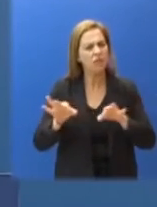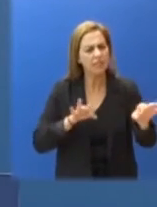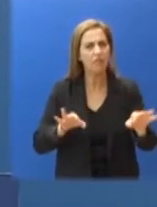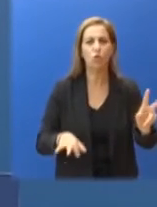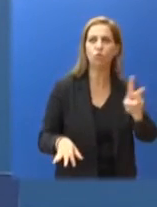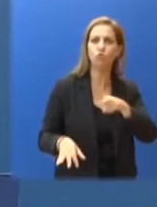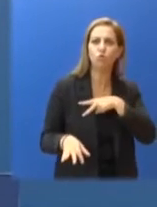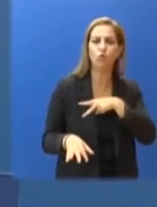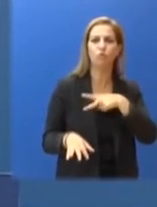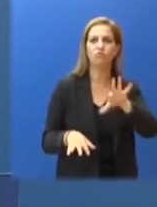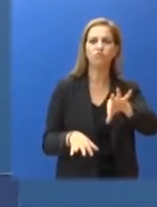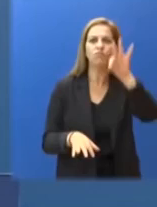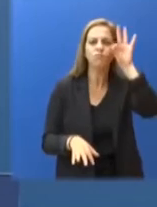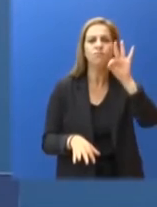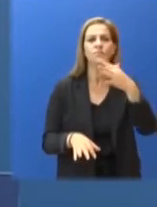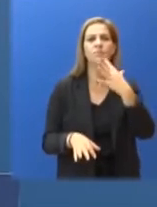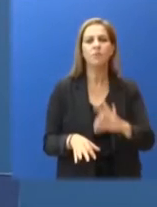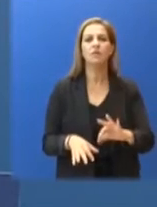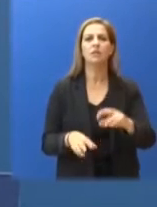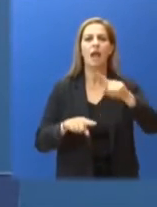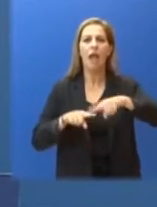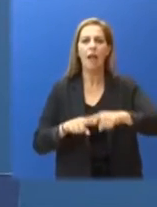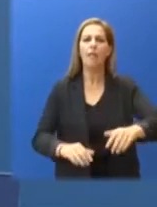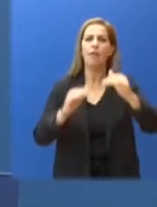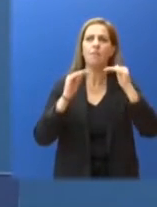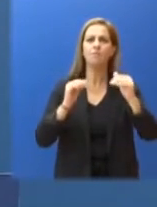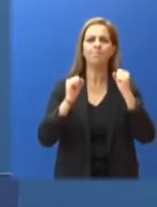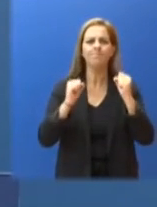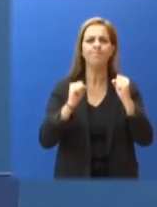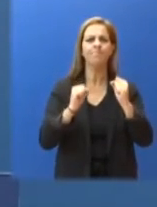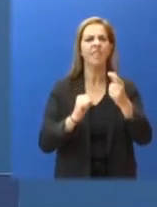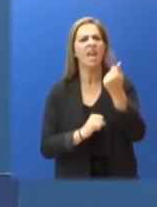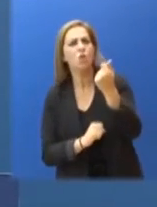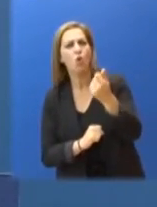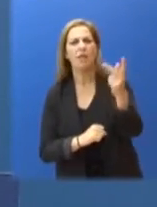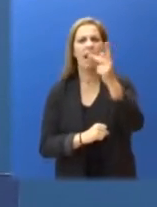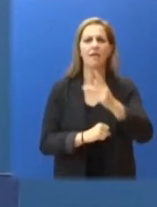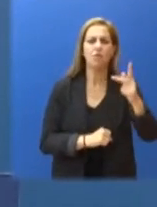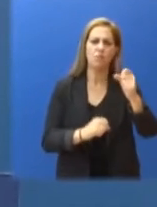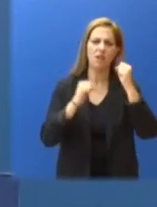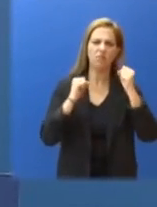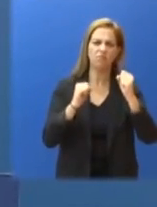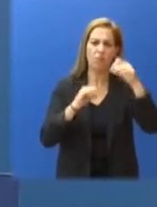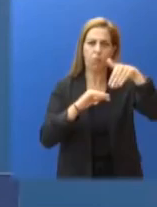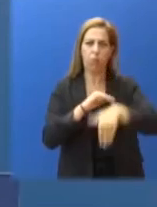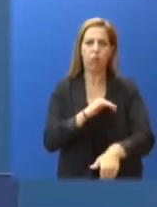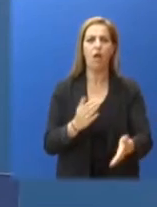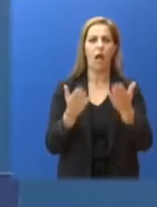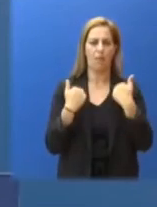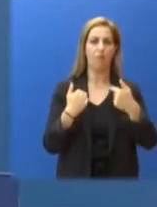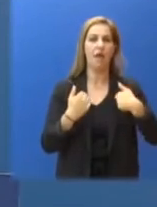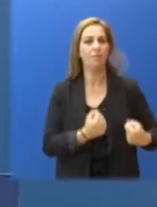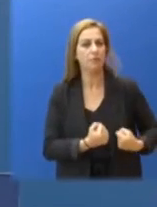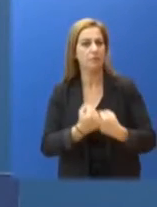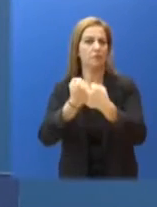υγειονομικά, οικονομικά και κοινωνικά όρθια. Με πολιτικές ενίσχυσης του Εθνικού Συστήματος Υγείας και